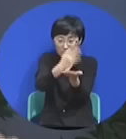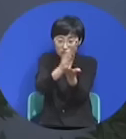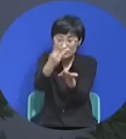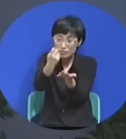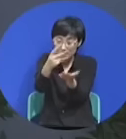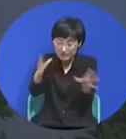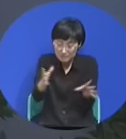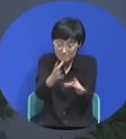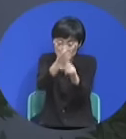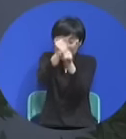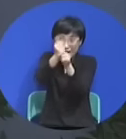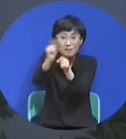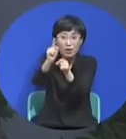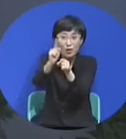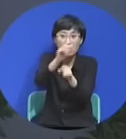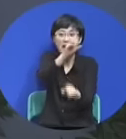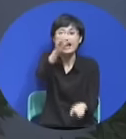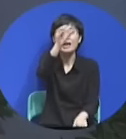나는 게 천명이에요.